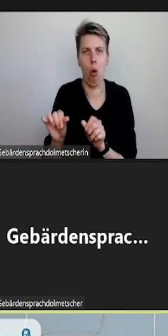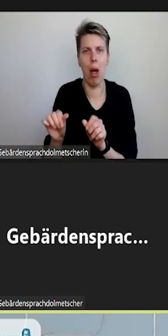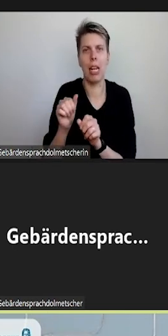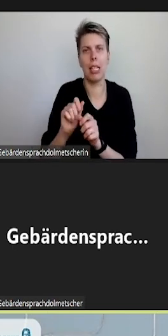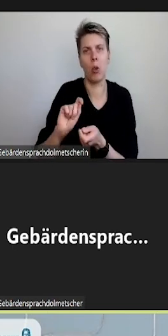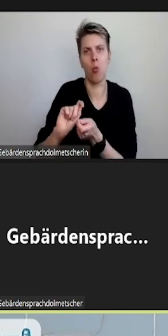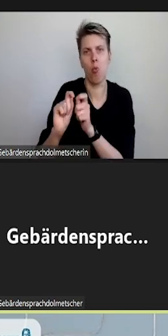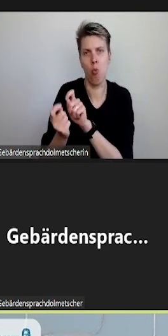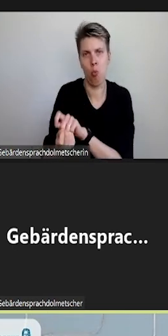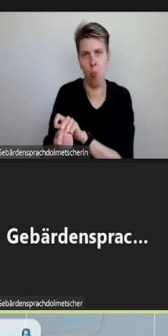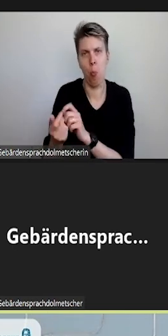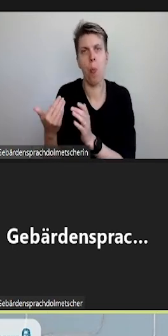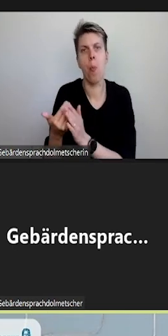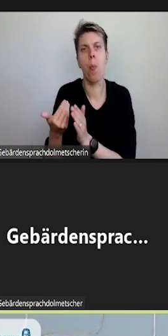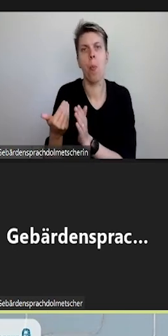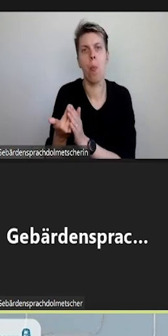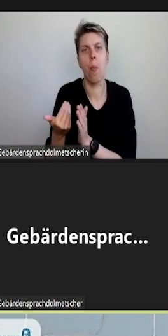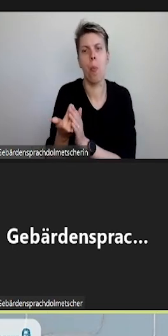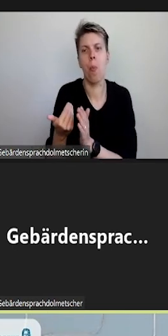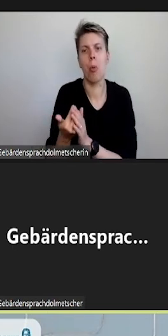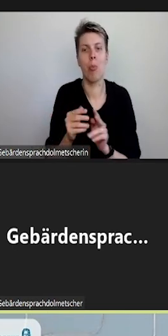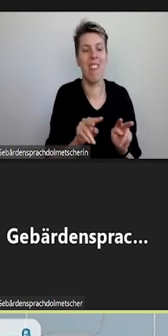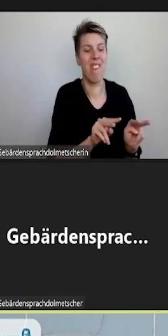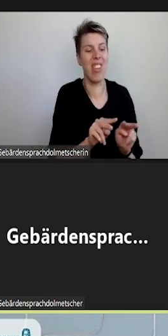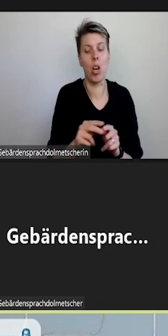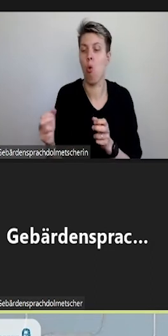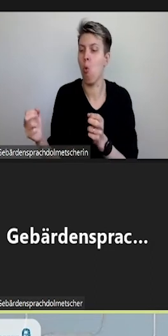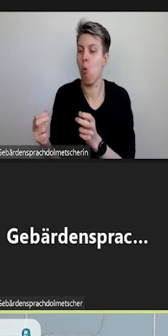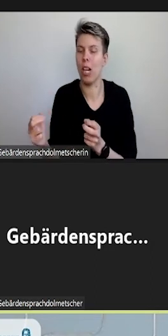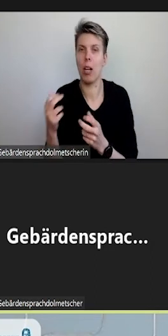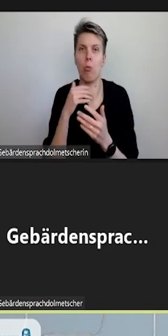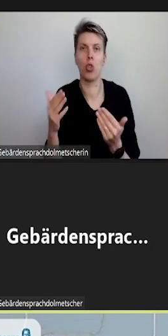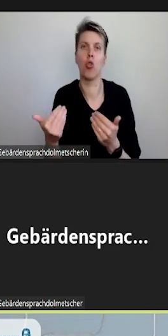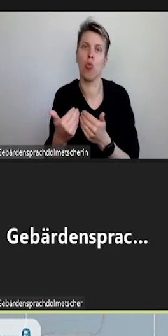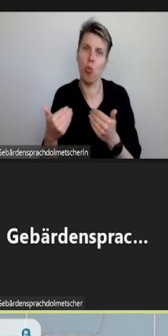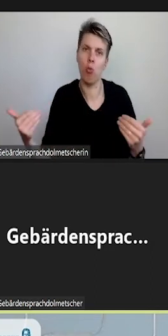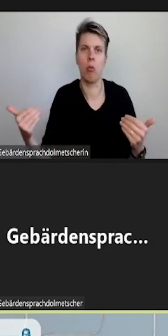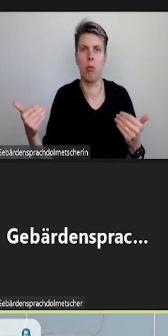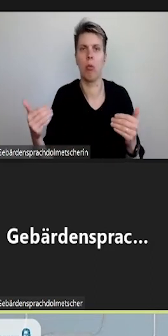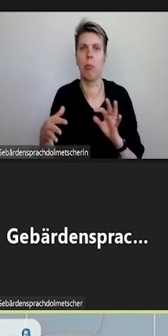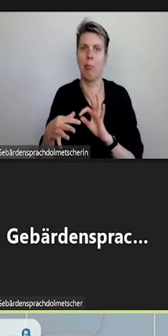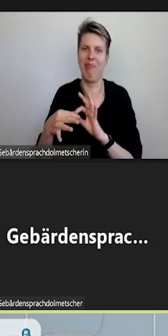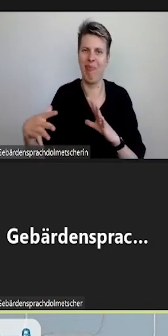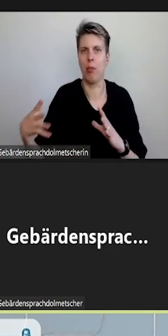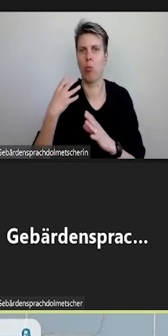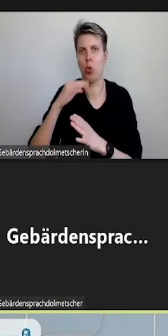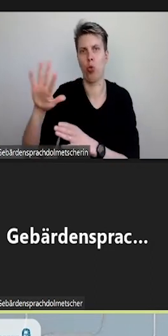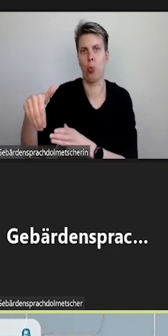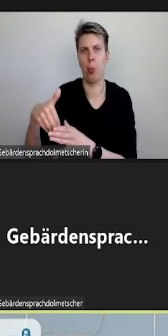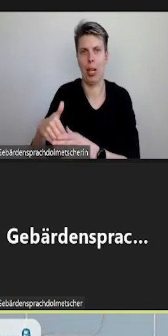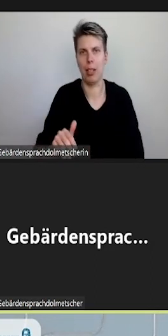Untertitel unabhängig von dem Video verwenden möchte oder speichern möchte.